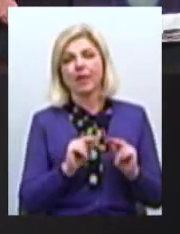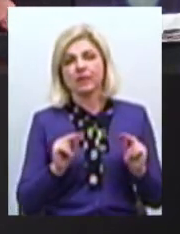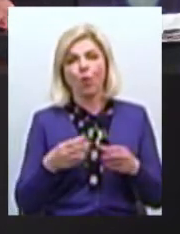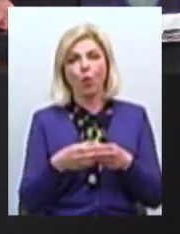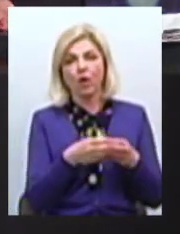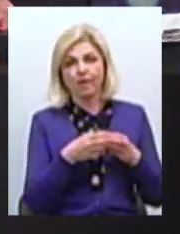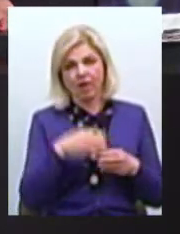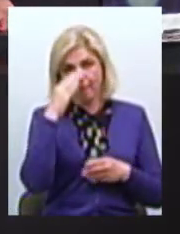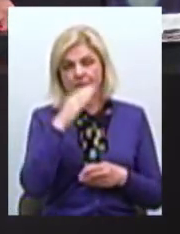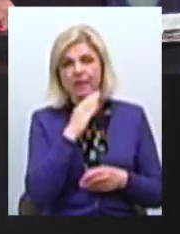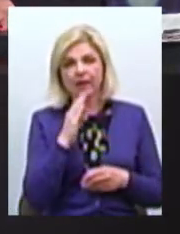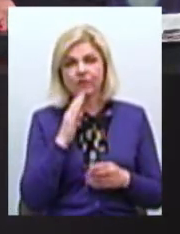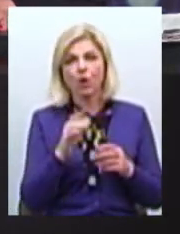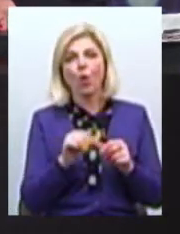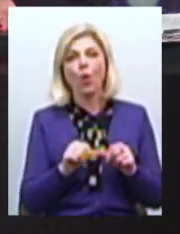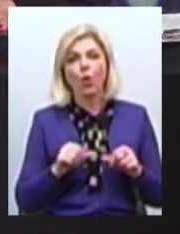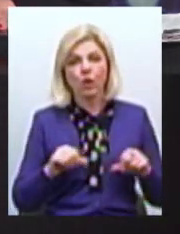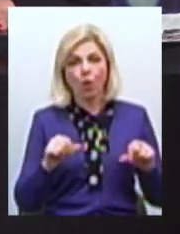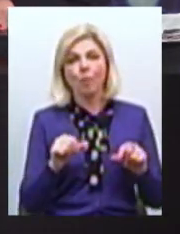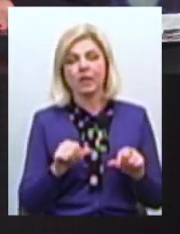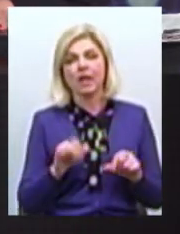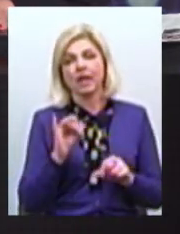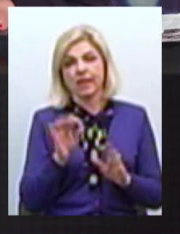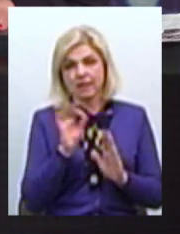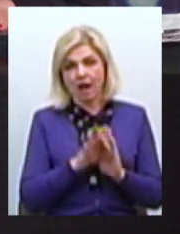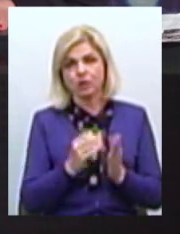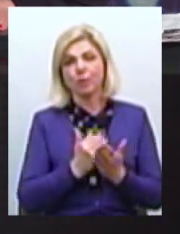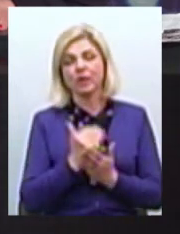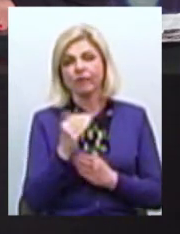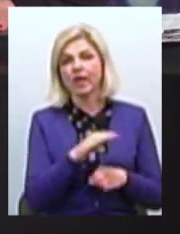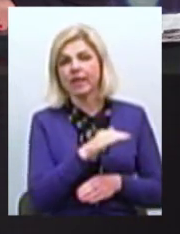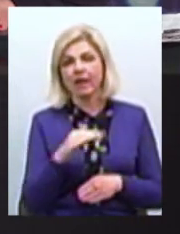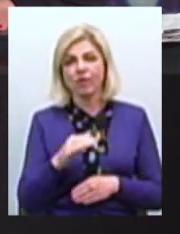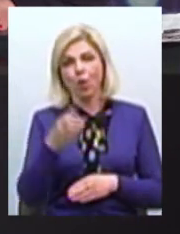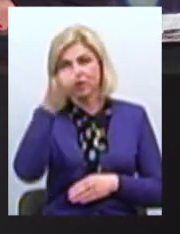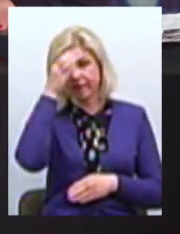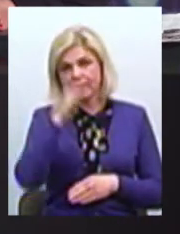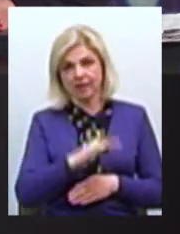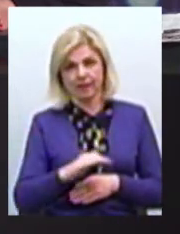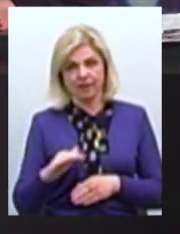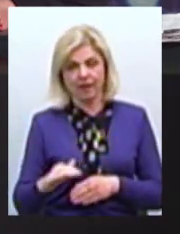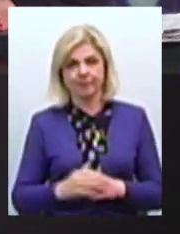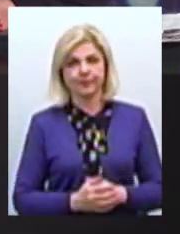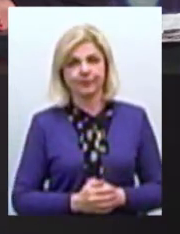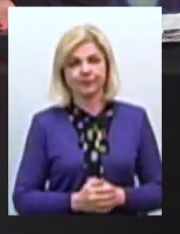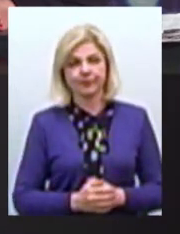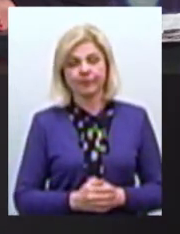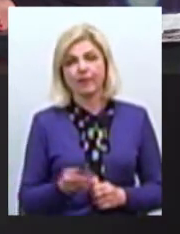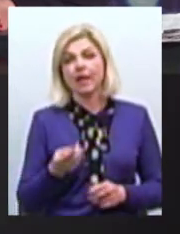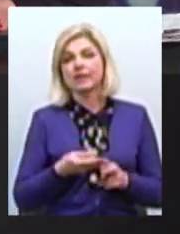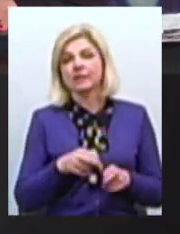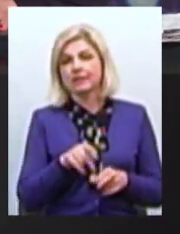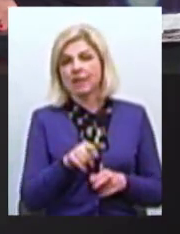колективу і батьківського колективу Так, і одразу ж підвищила рівень освіти дітей І цей